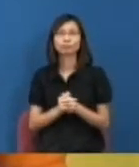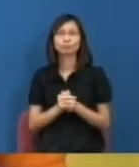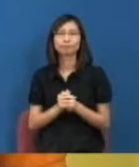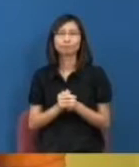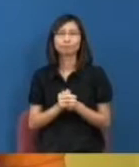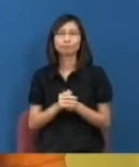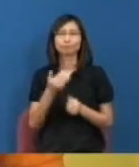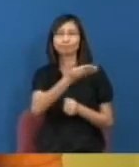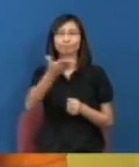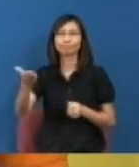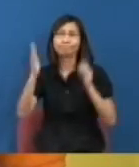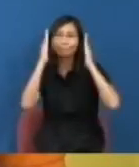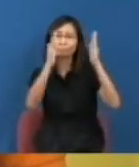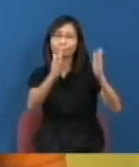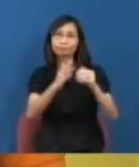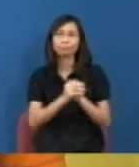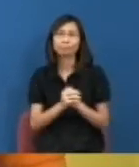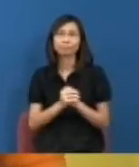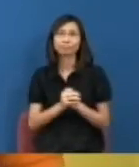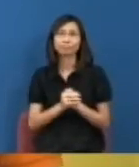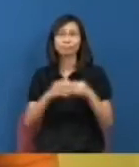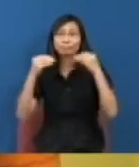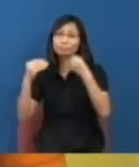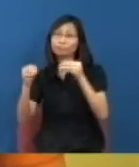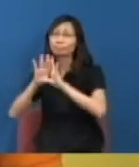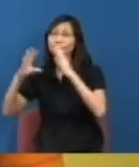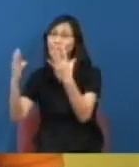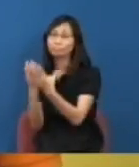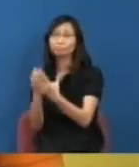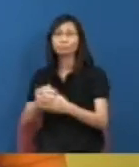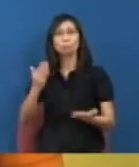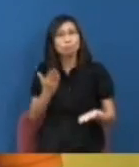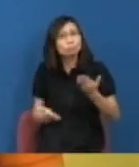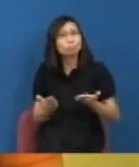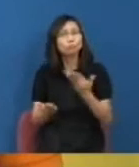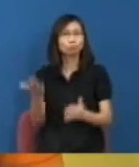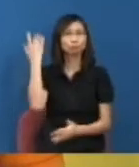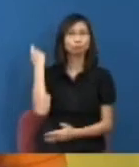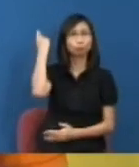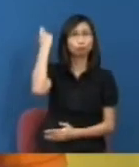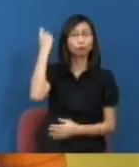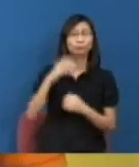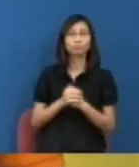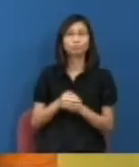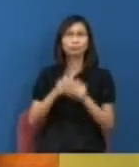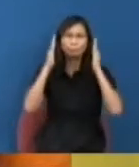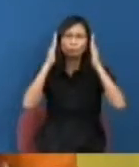其實大家都會留意到就是其實學術界又或者其實最近大家會留意到一個東西就是就是